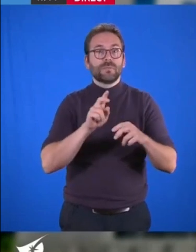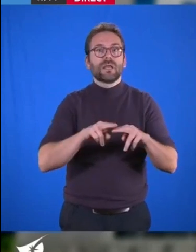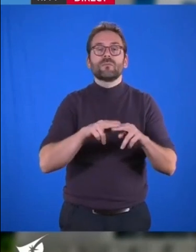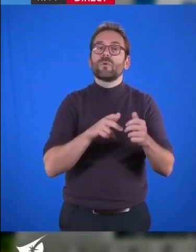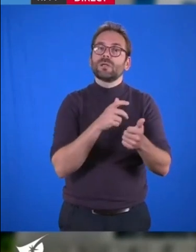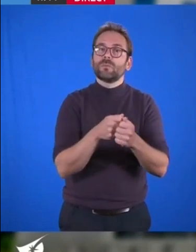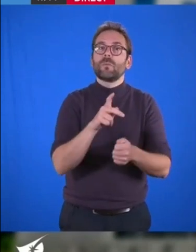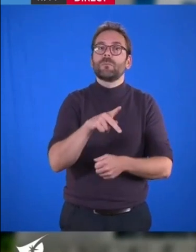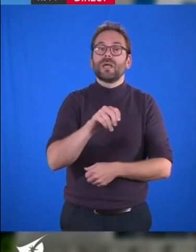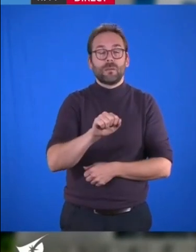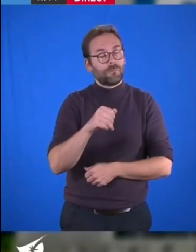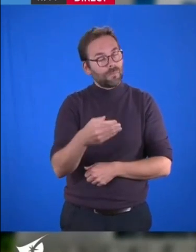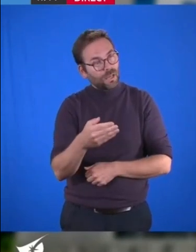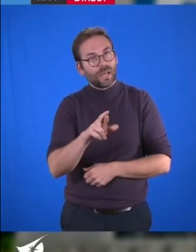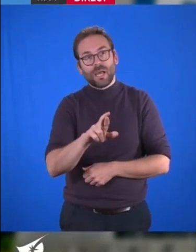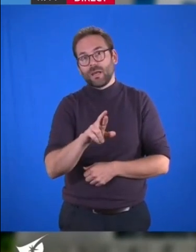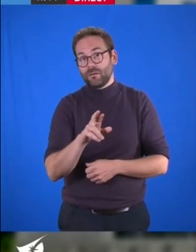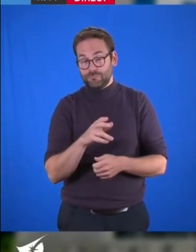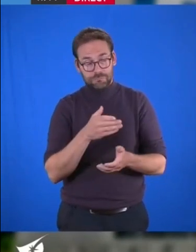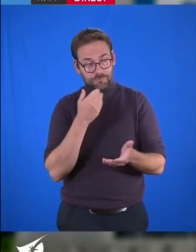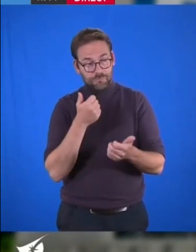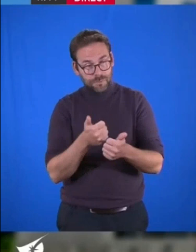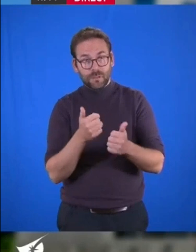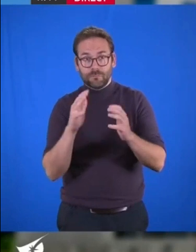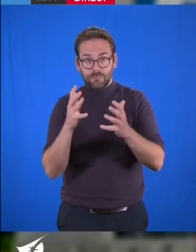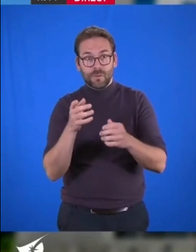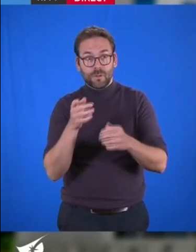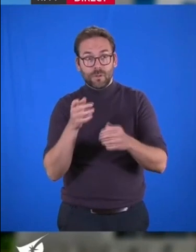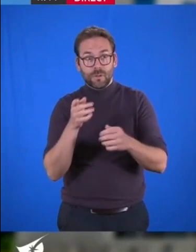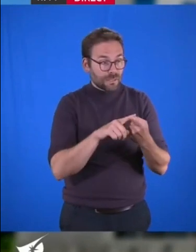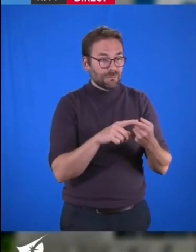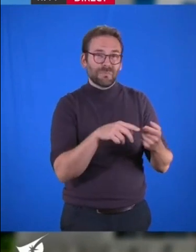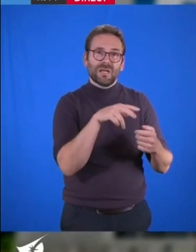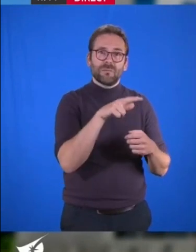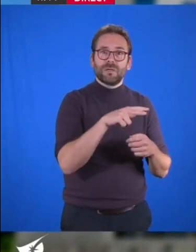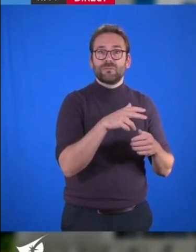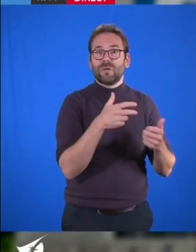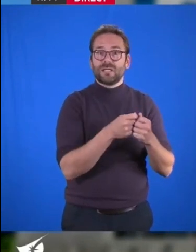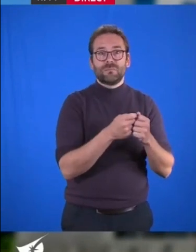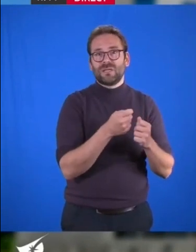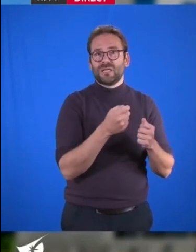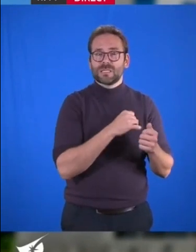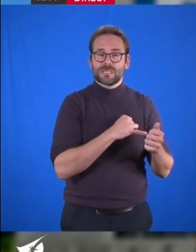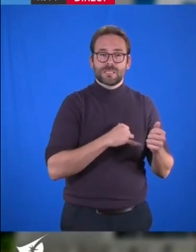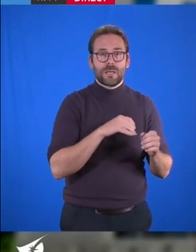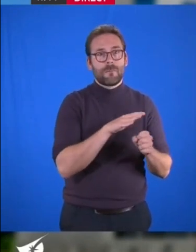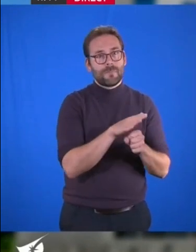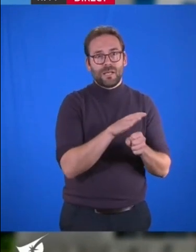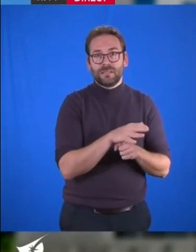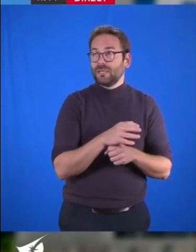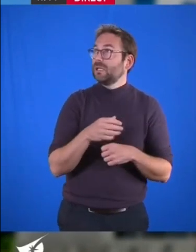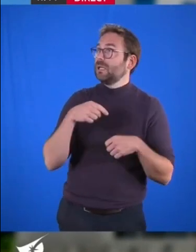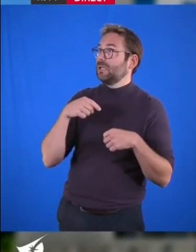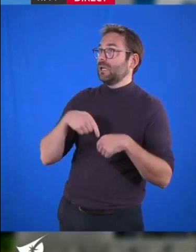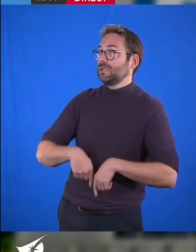PMR face au manque criant de ces logements adaptés en regrettant une fois de plus le désengagement de l'État. Mais